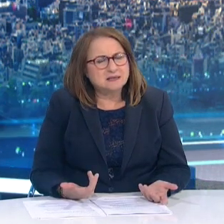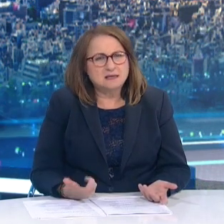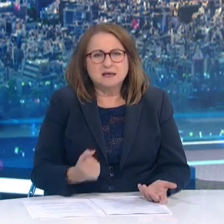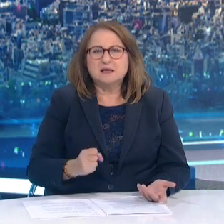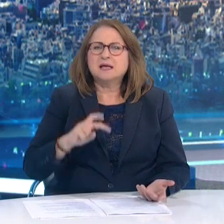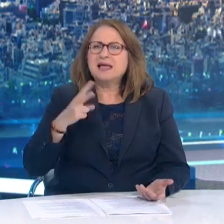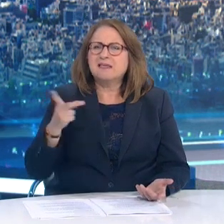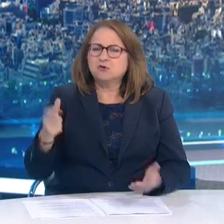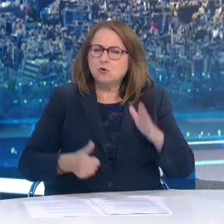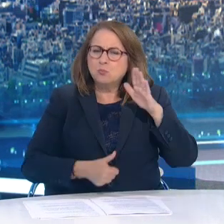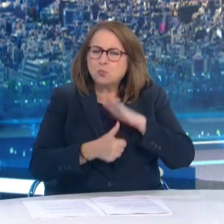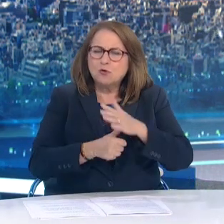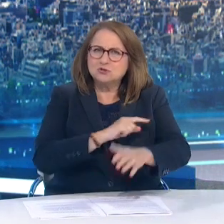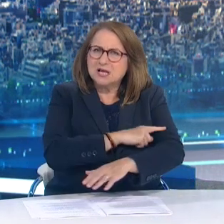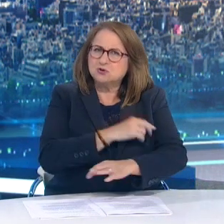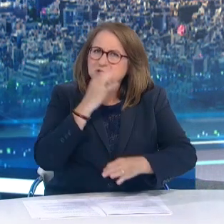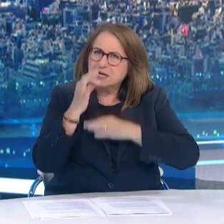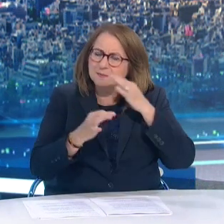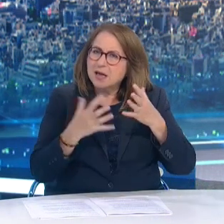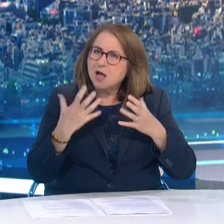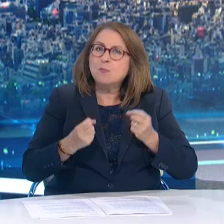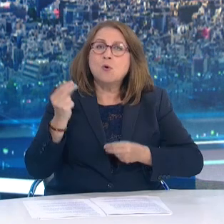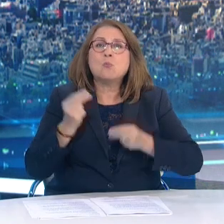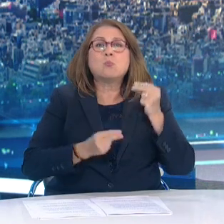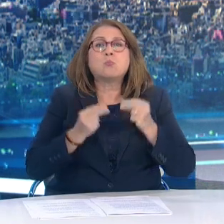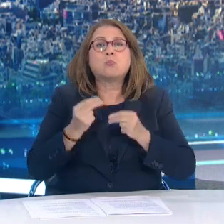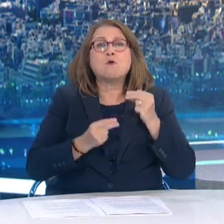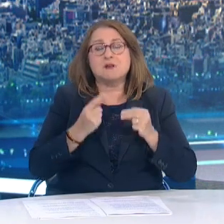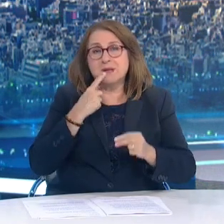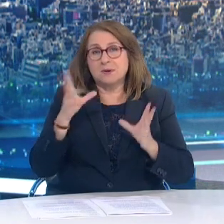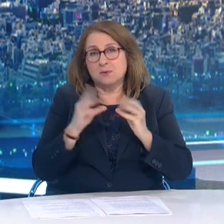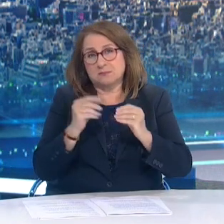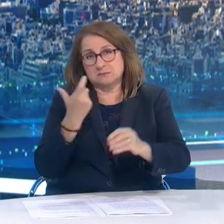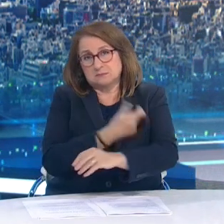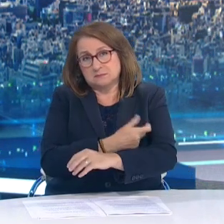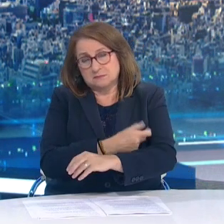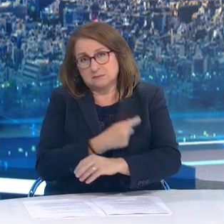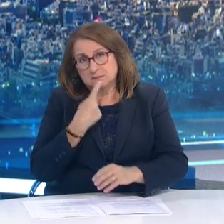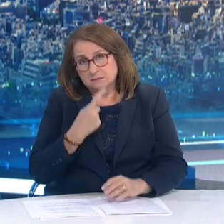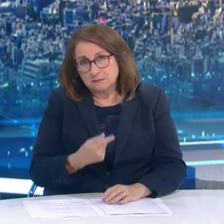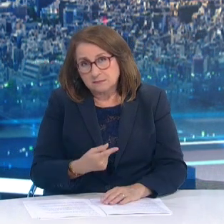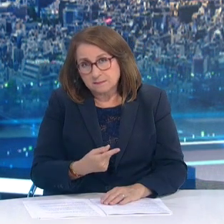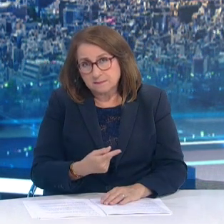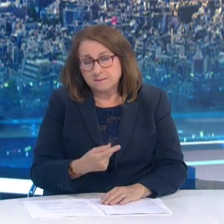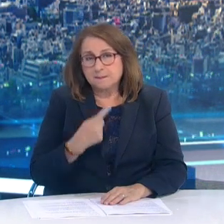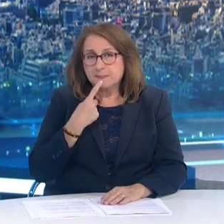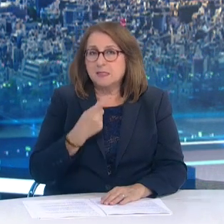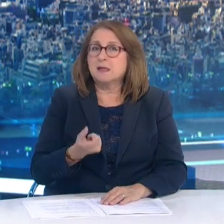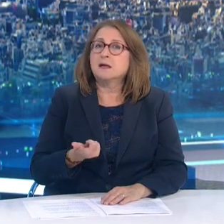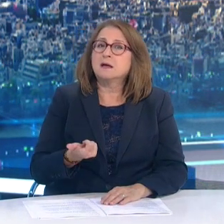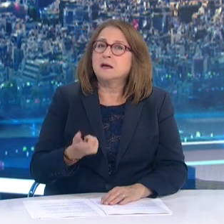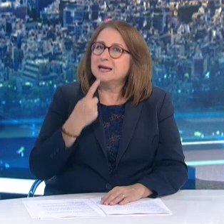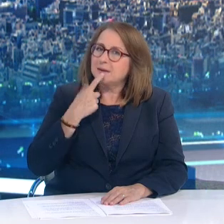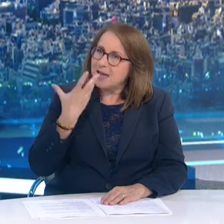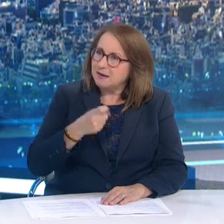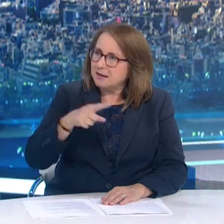πρόεδρος της Ποεδίνης Υπάρχει και ένα πρόβλημα παρά το γεγονός ότι Έχουμε τον πόνος των 150 ευρώ Η εμβολιαστική